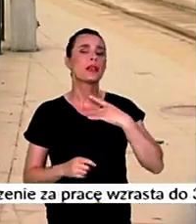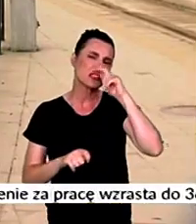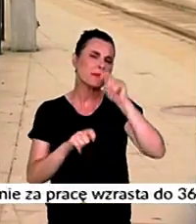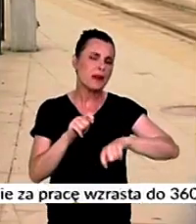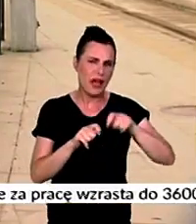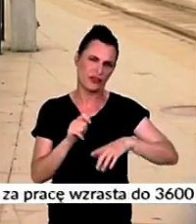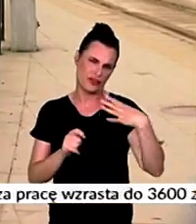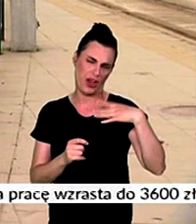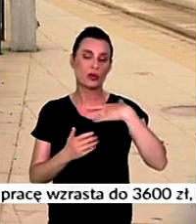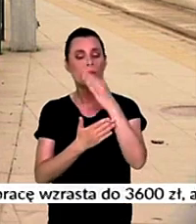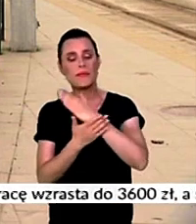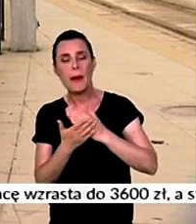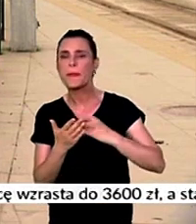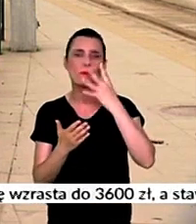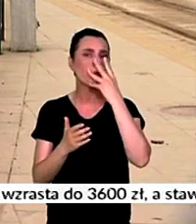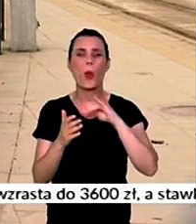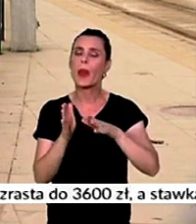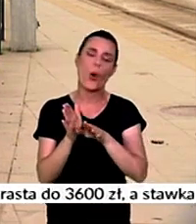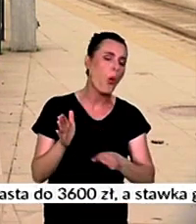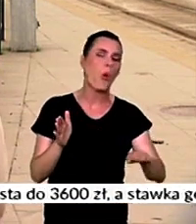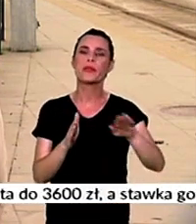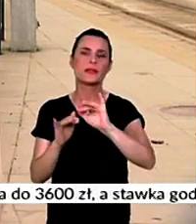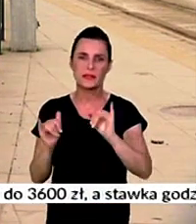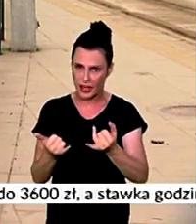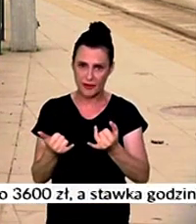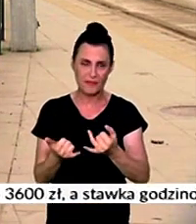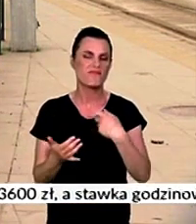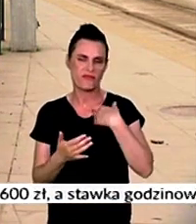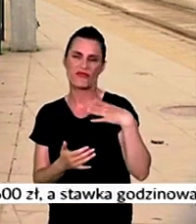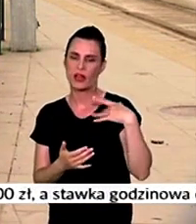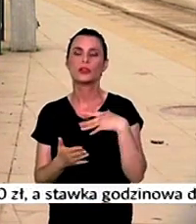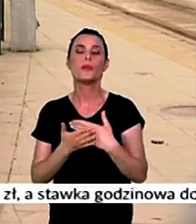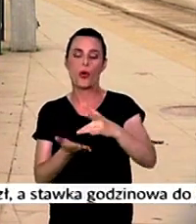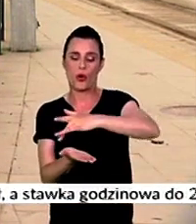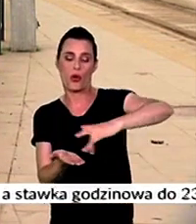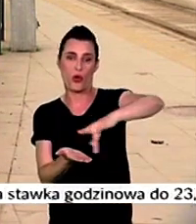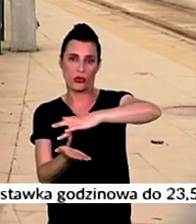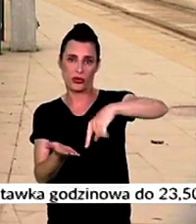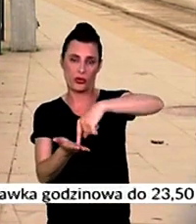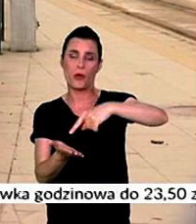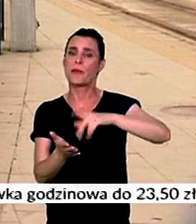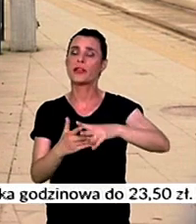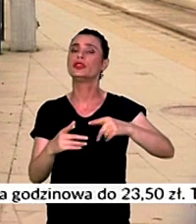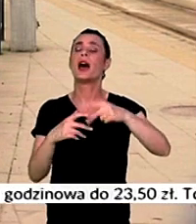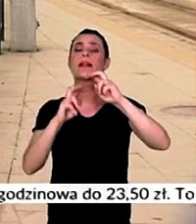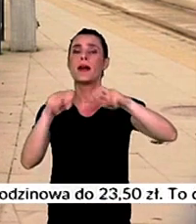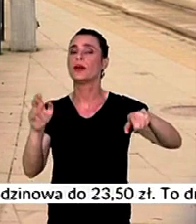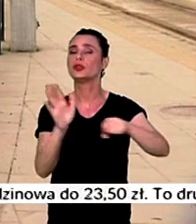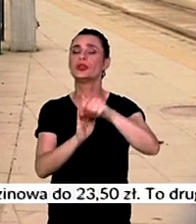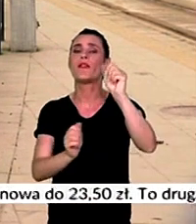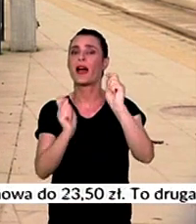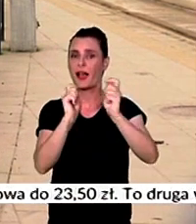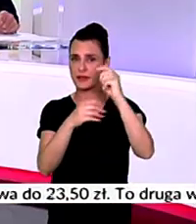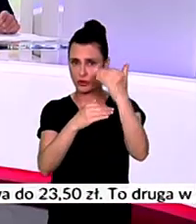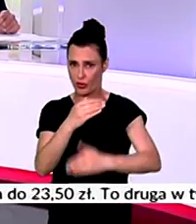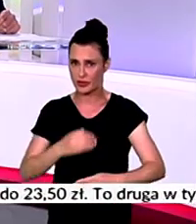sprawdzać mapę objazdów, bowiem te wszystkie utrudnienia w rejonie ronda zgrupowania AK Radosław potrwają aż do końca